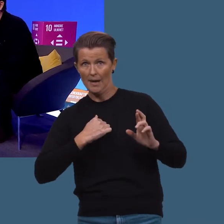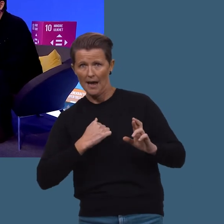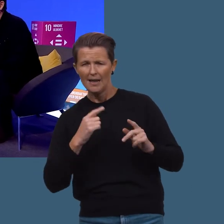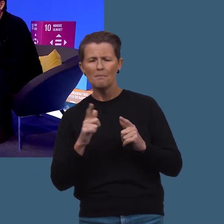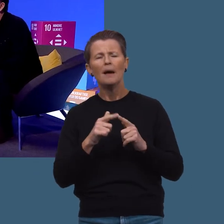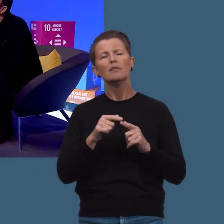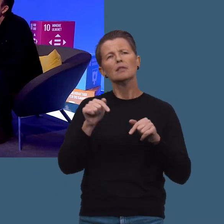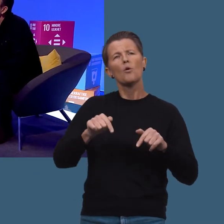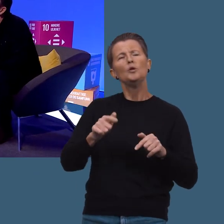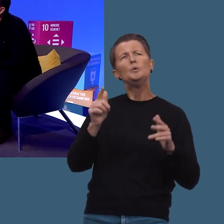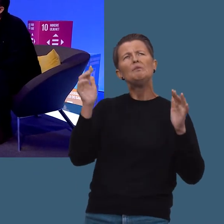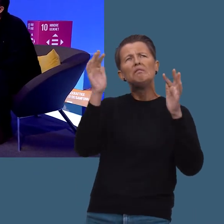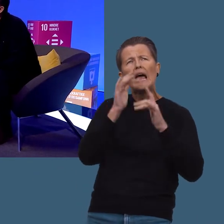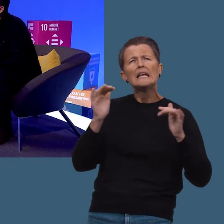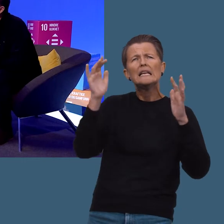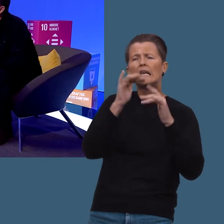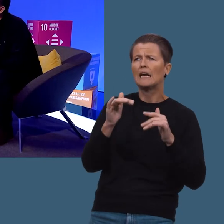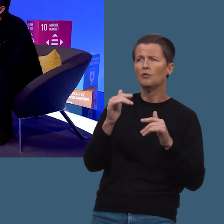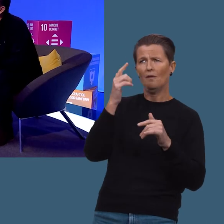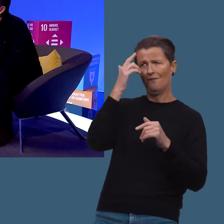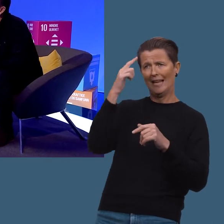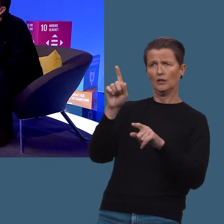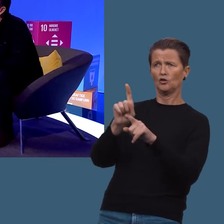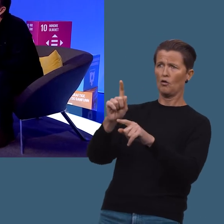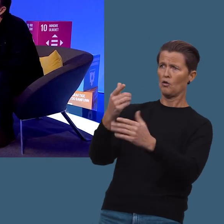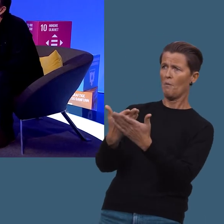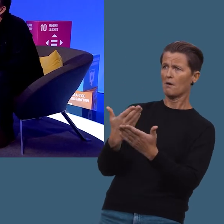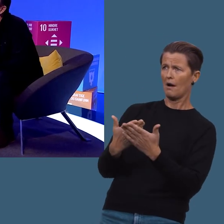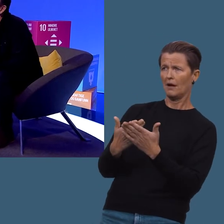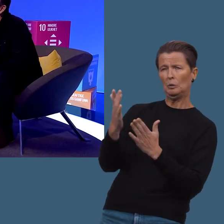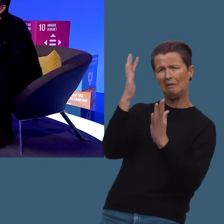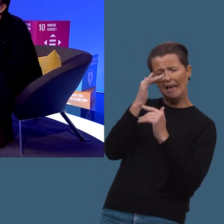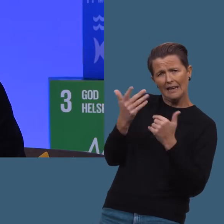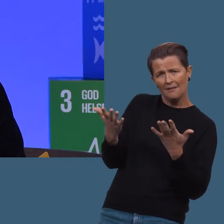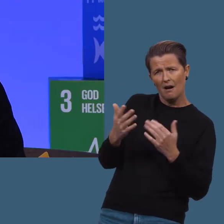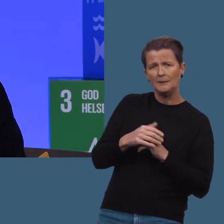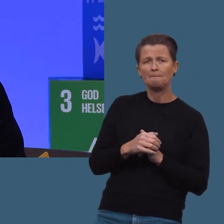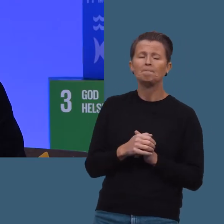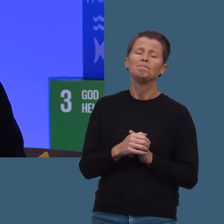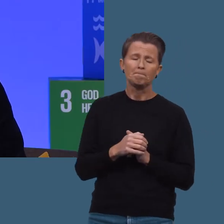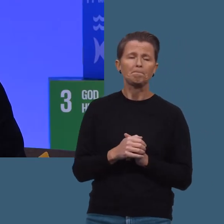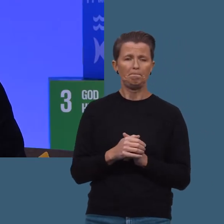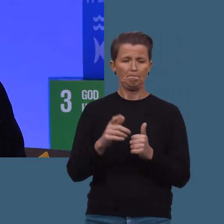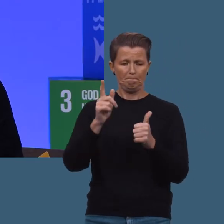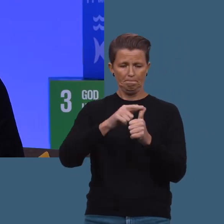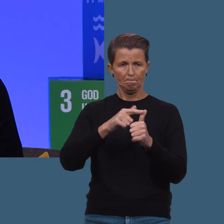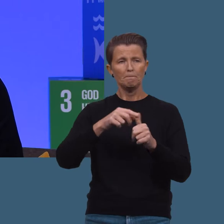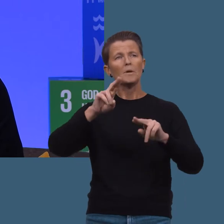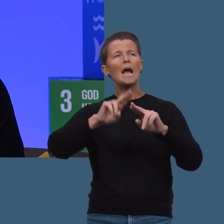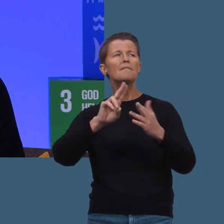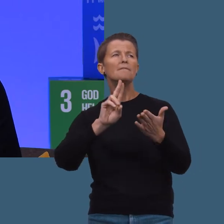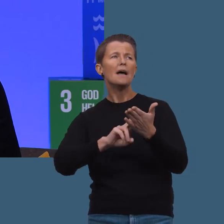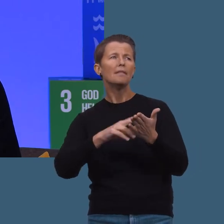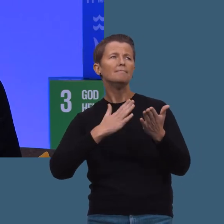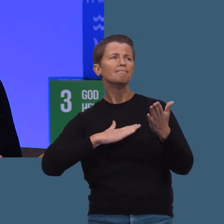forhåpentligvis. Men hva er det som går gjennom hodet ditt når du vet at det er din oppgave her i dag? Altså det første er jo